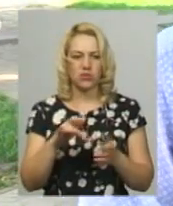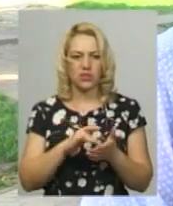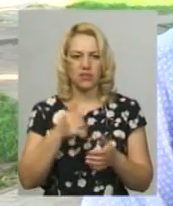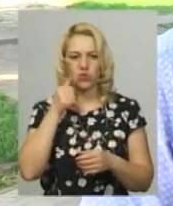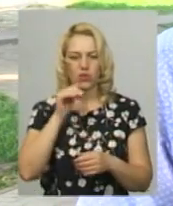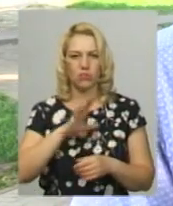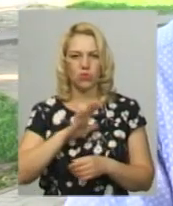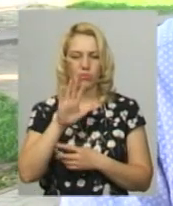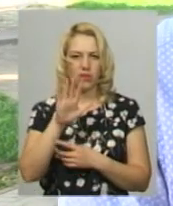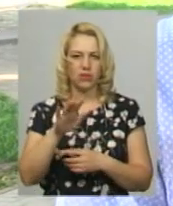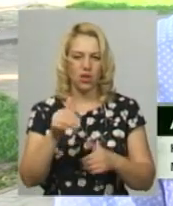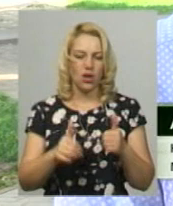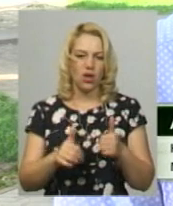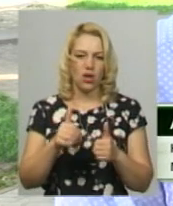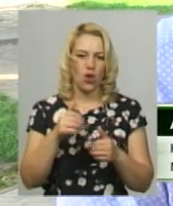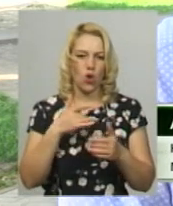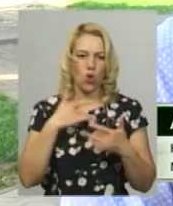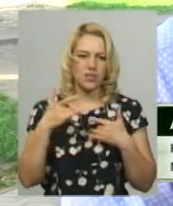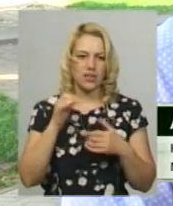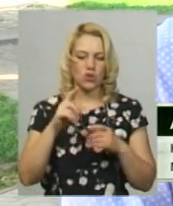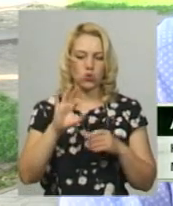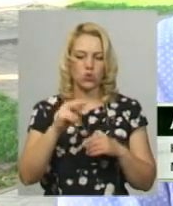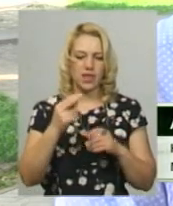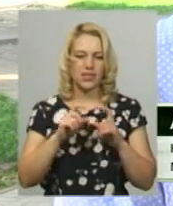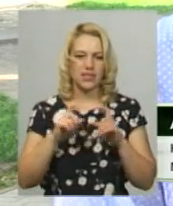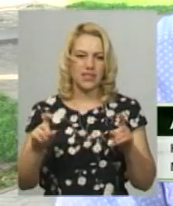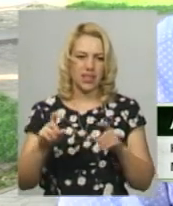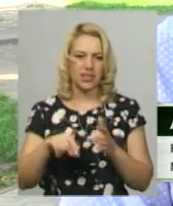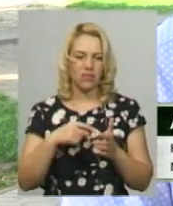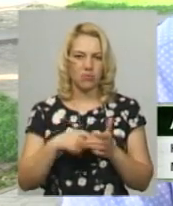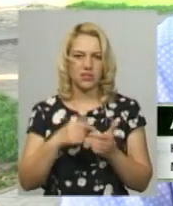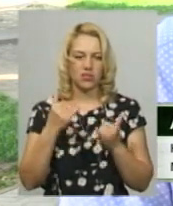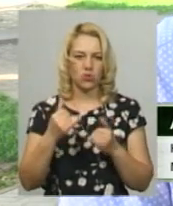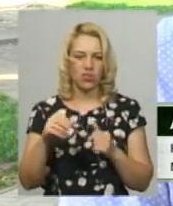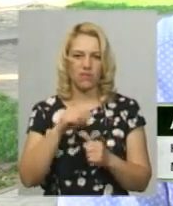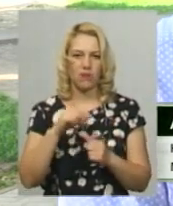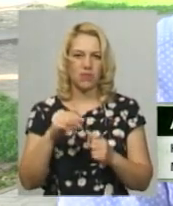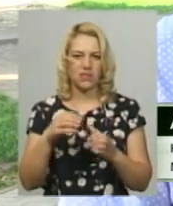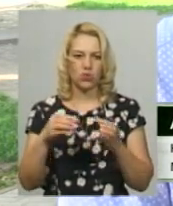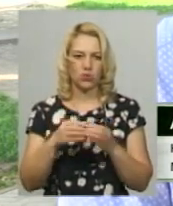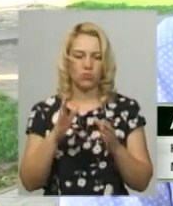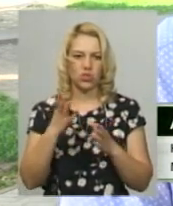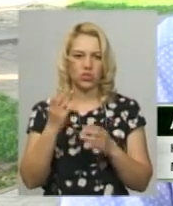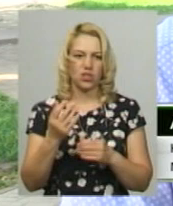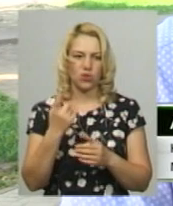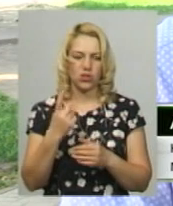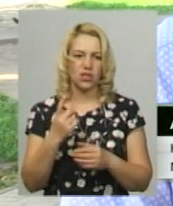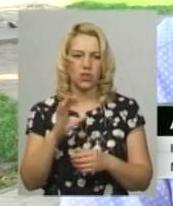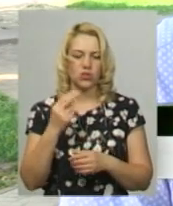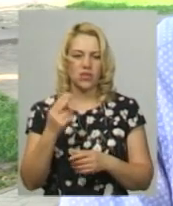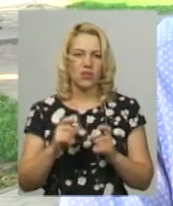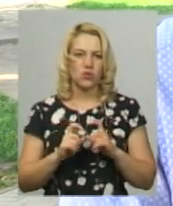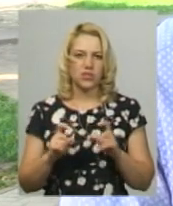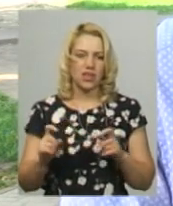було п'ять концертів у соціальних закладах міста, сьогодні вірменський колектив буде мати ще у одному соціальному